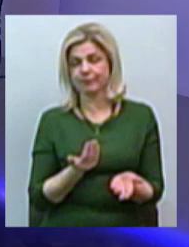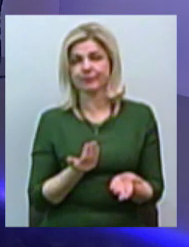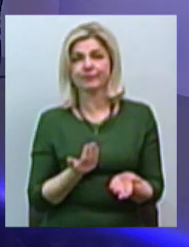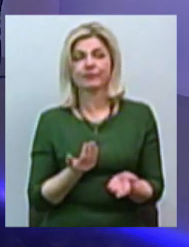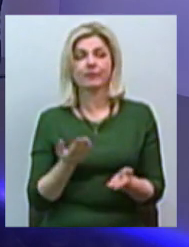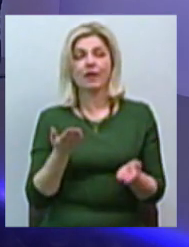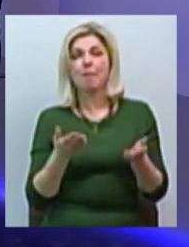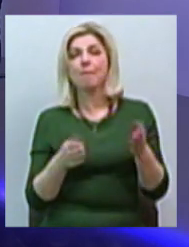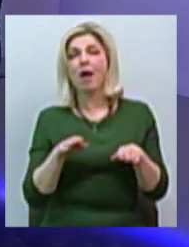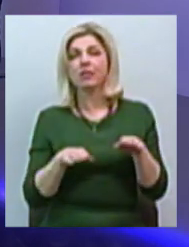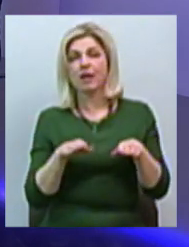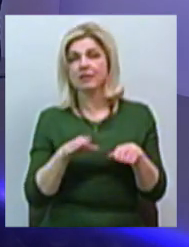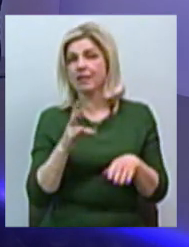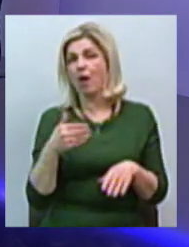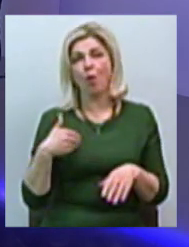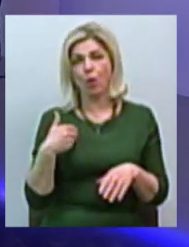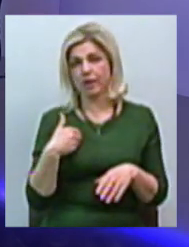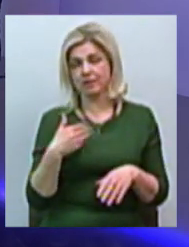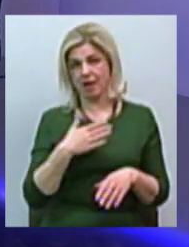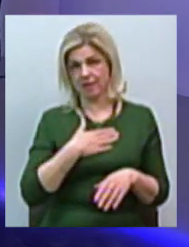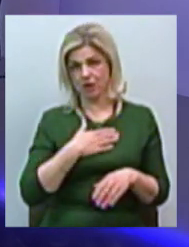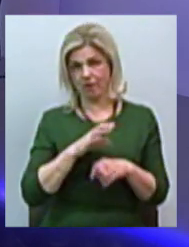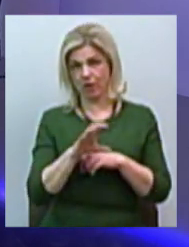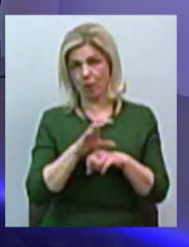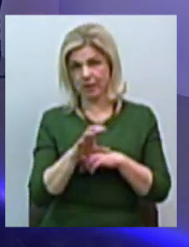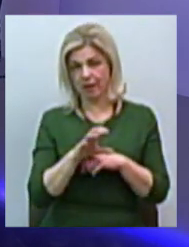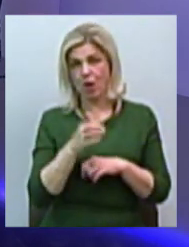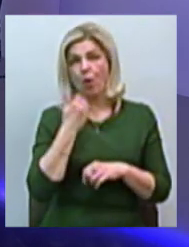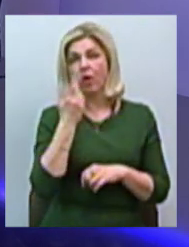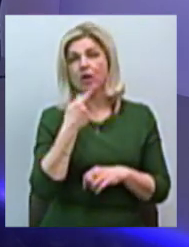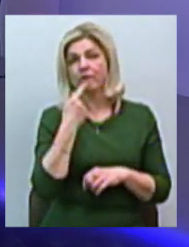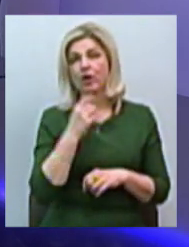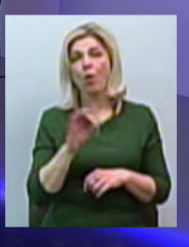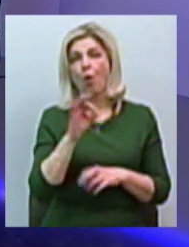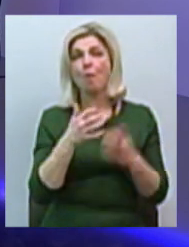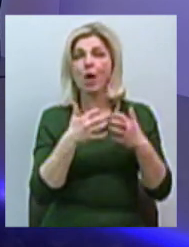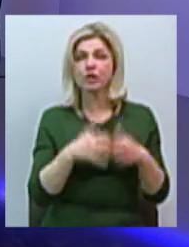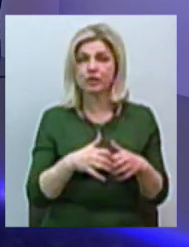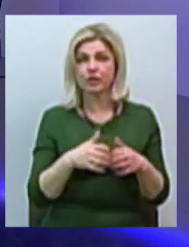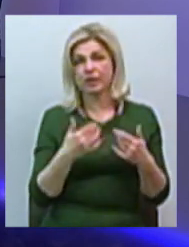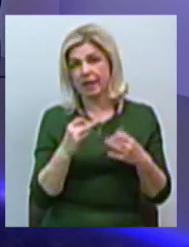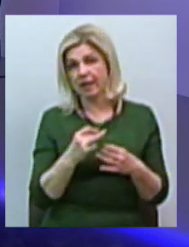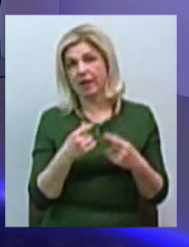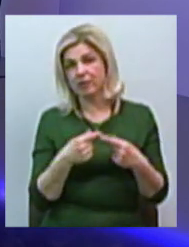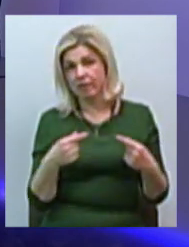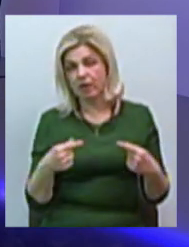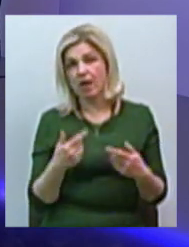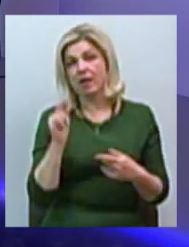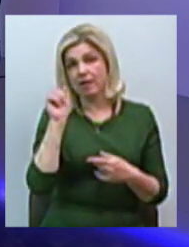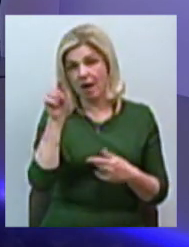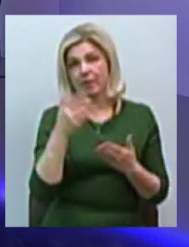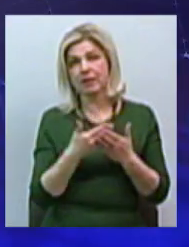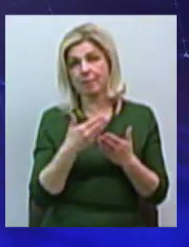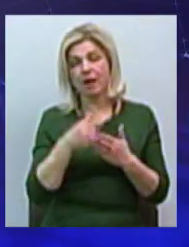баланс не на користь наших виробників. Коли йдеться про машини, обладнання та механізми, там, наприклад,